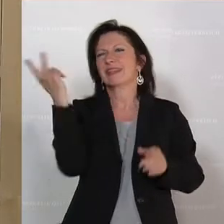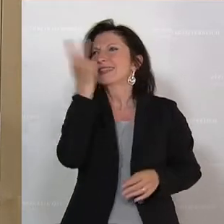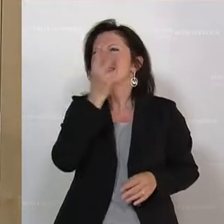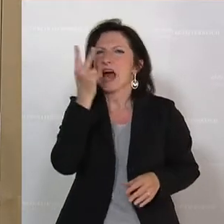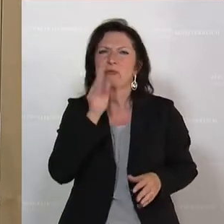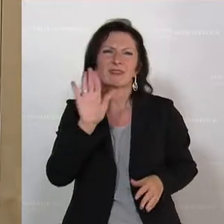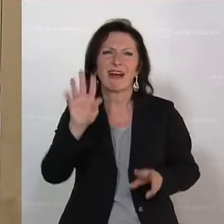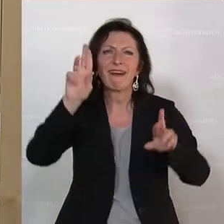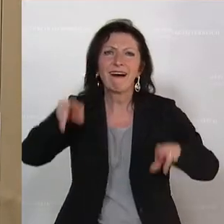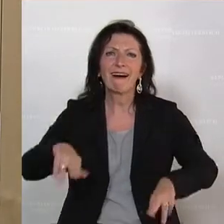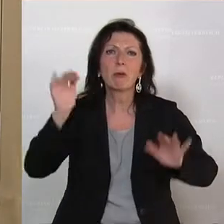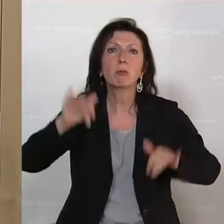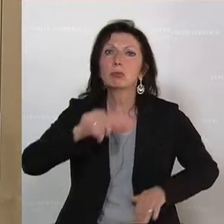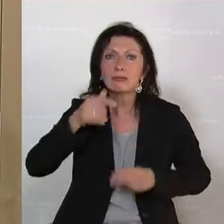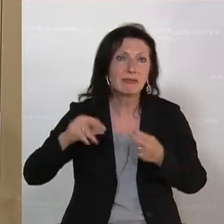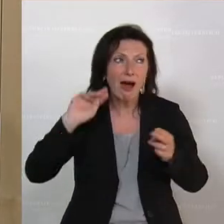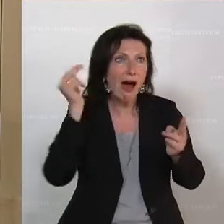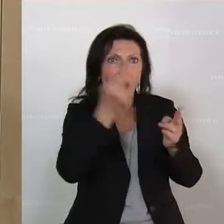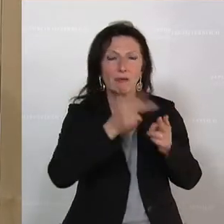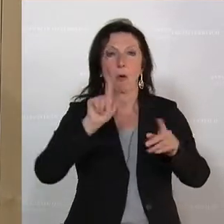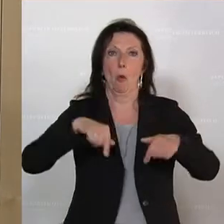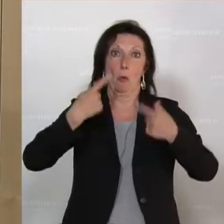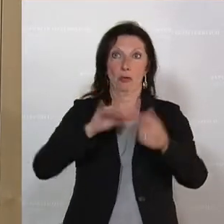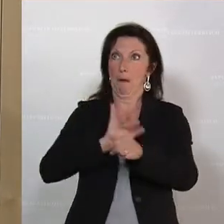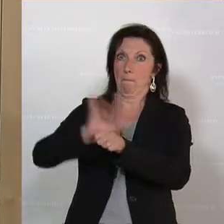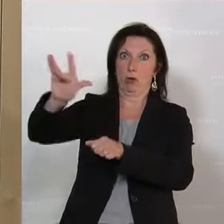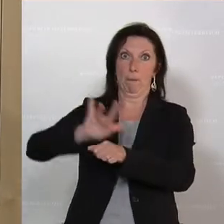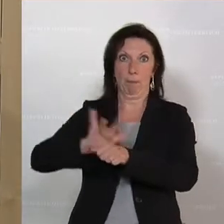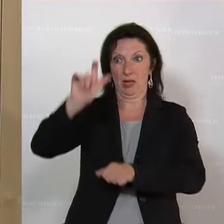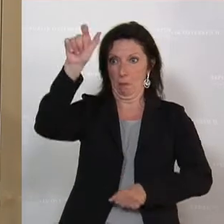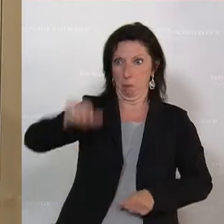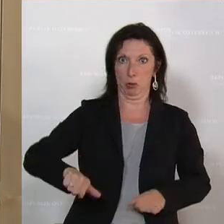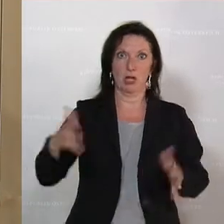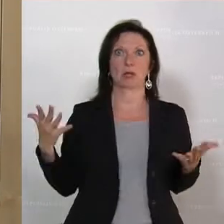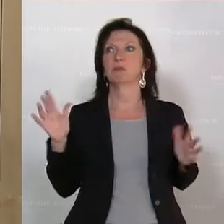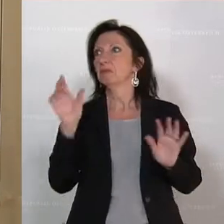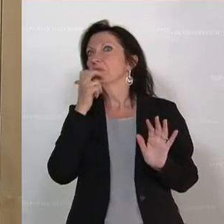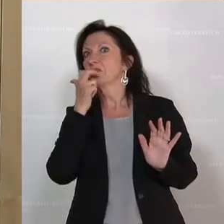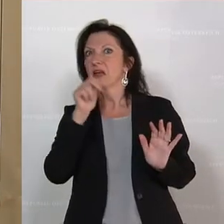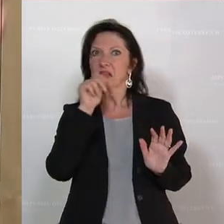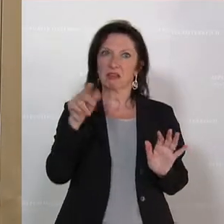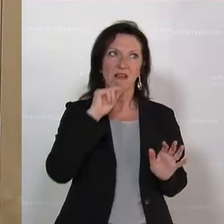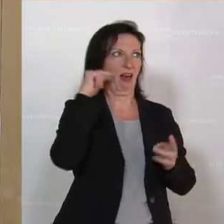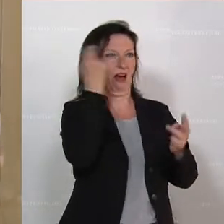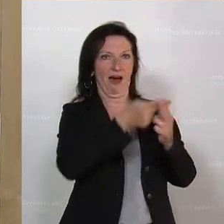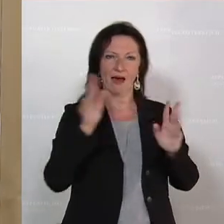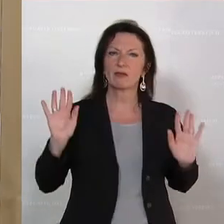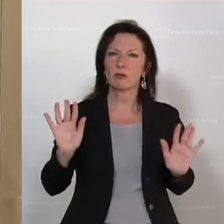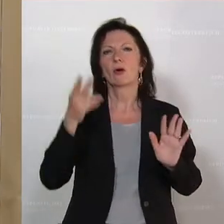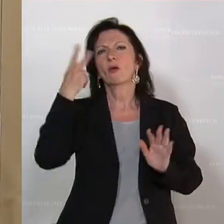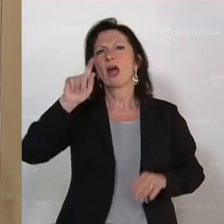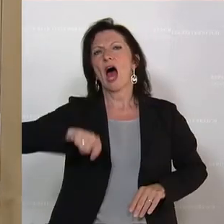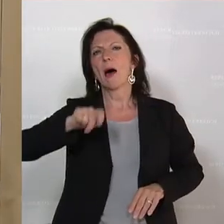ist ein Grundrecht. Und dann kommen wieder heftige Proteste, dass sich der Person dieser Aussage entschlägt. Und wissen Sie, was der Gipfel war? Und das möchte ich an den